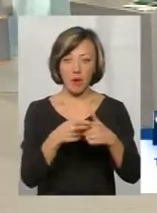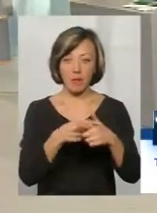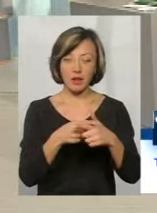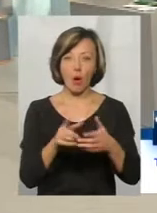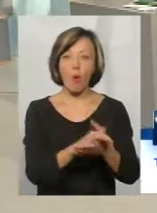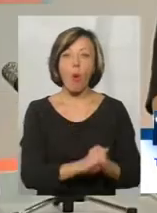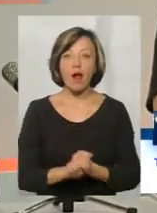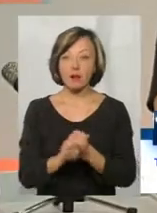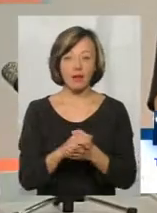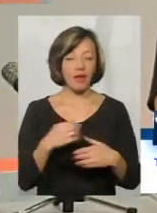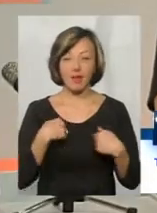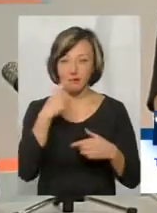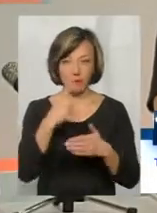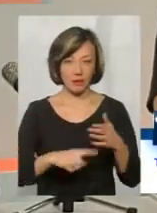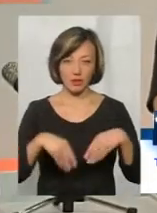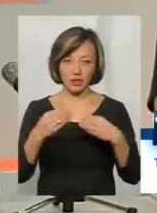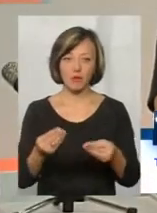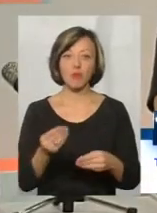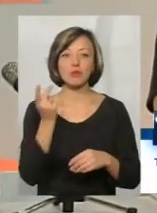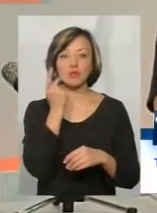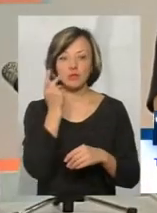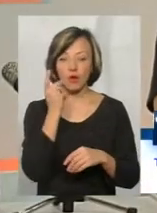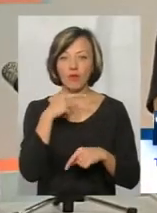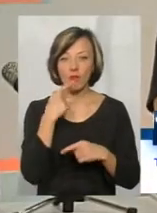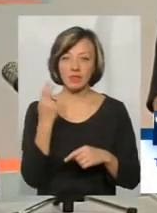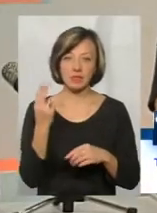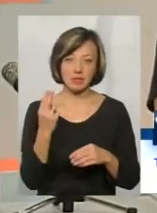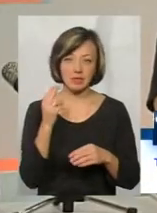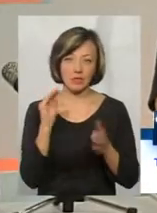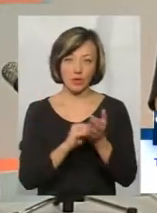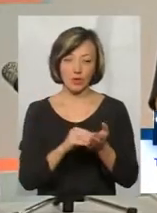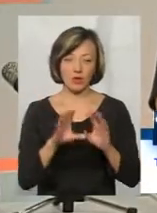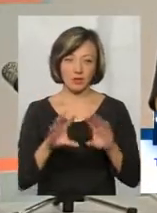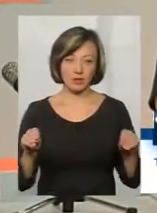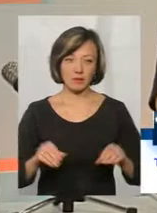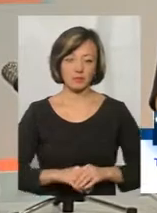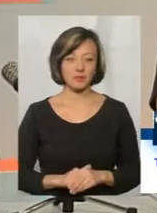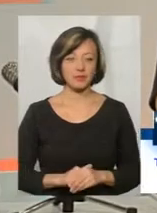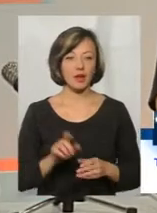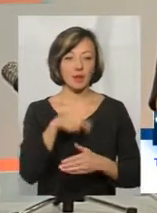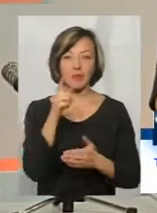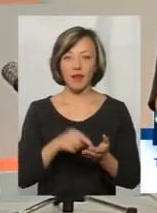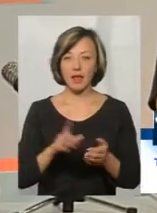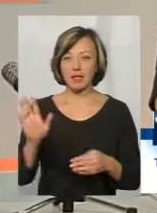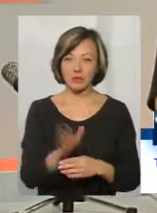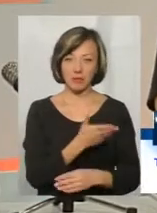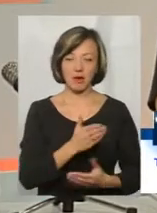хто в кольці, я не впевнений, що він його дасть, бо він зазвичай говорить цифру, і це питання, як би,